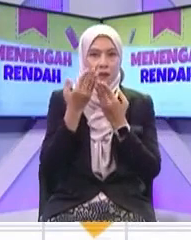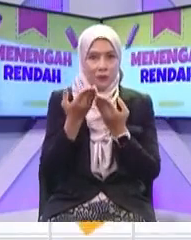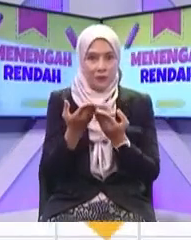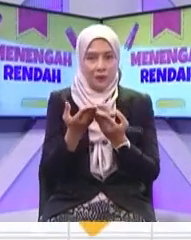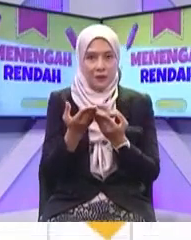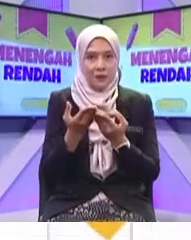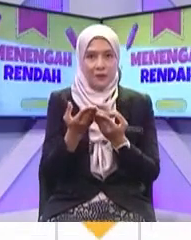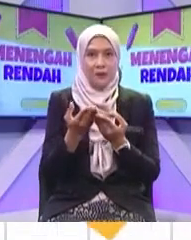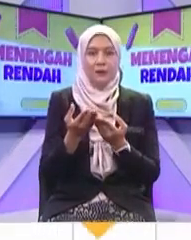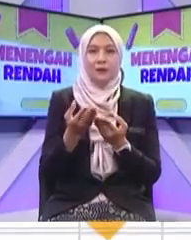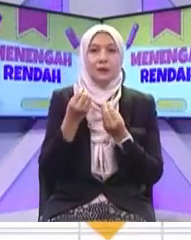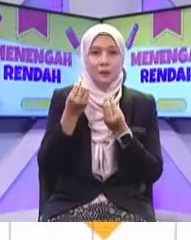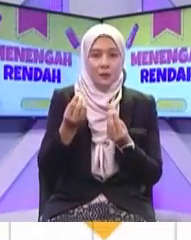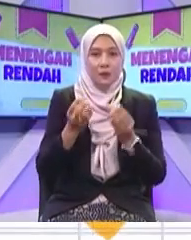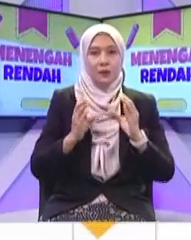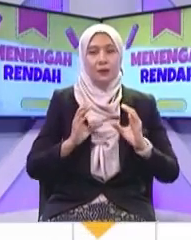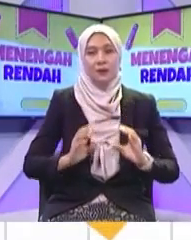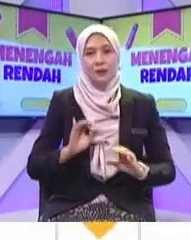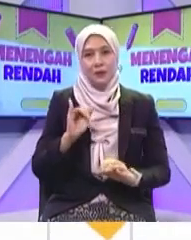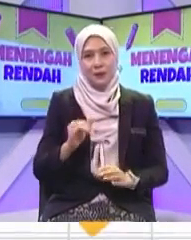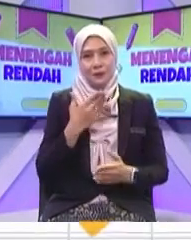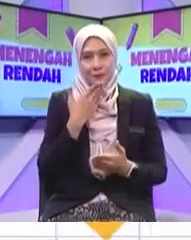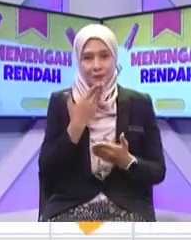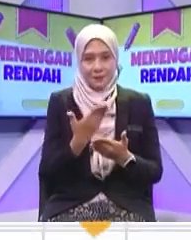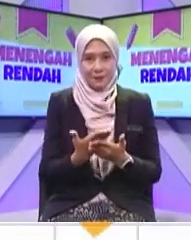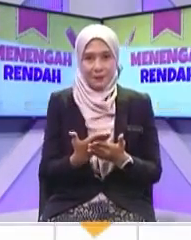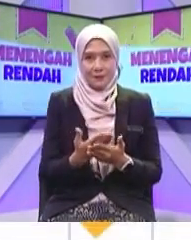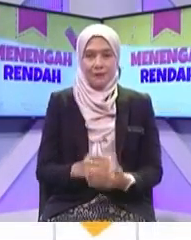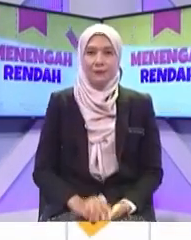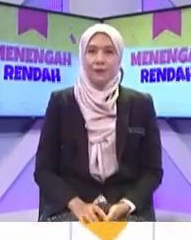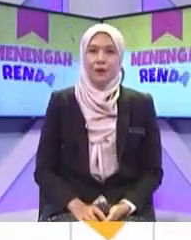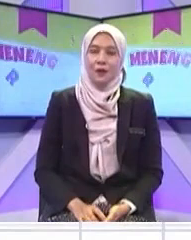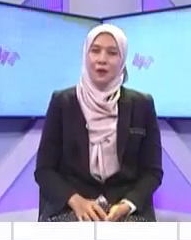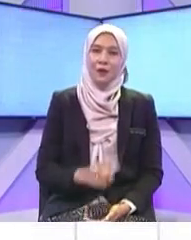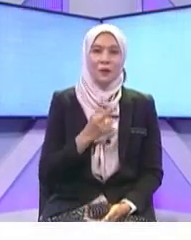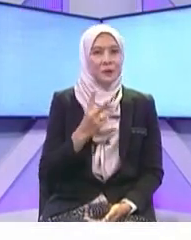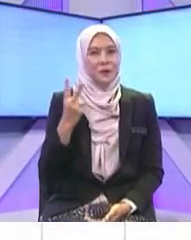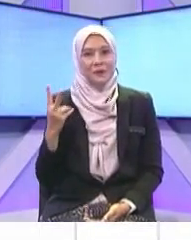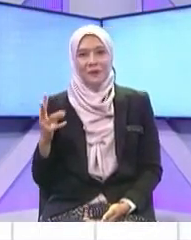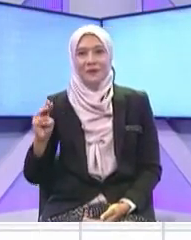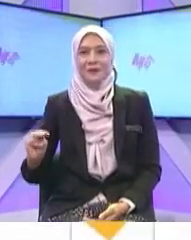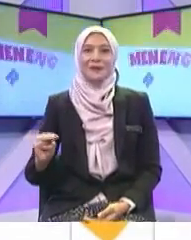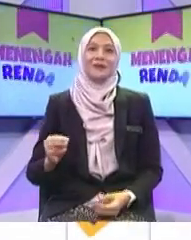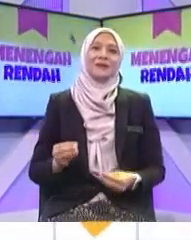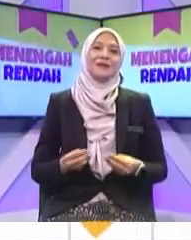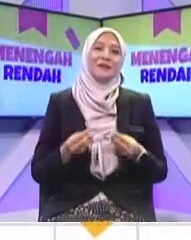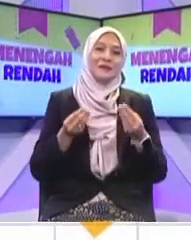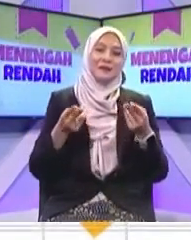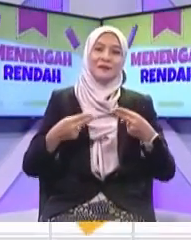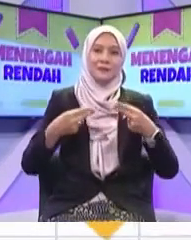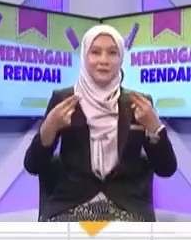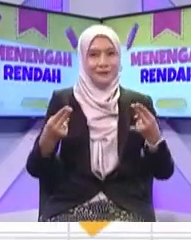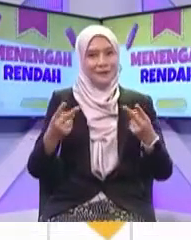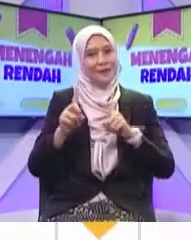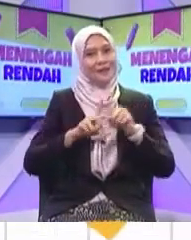menimbulkan satu perkara yang negatif betul saya setuju ok dua-dua ni kita bagi dua bintang dua bintang setiap sorang